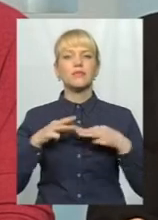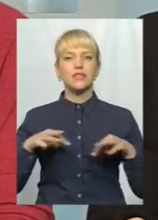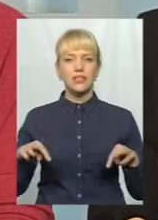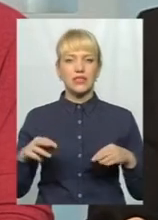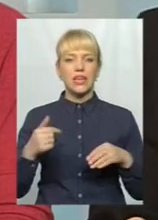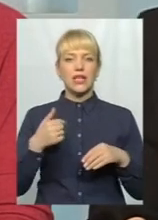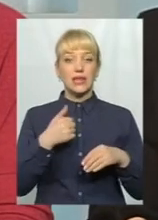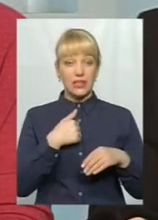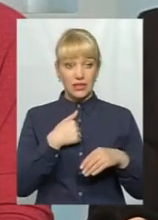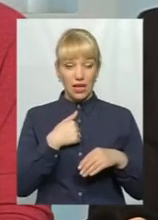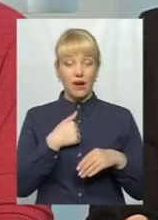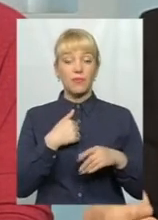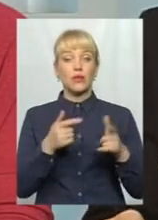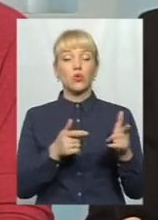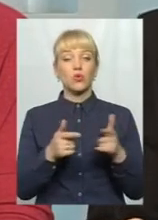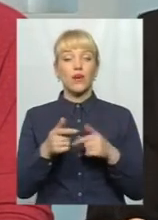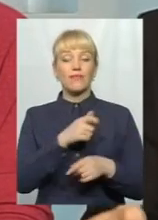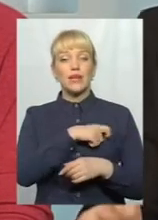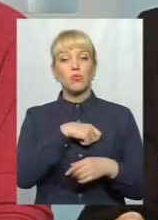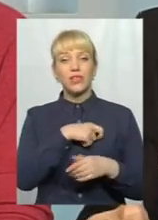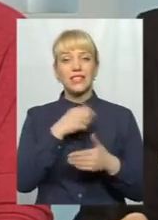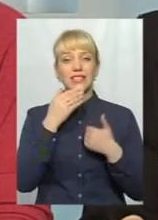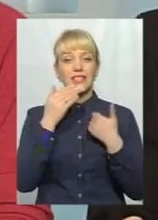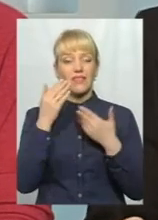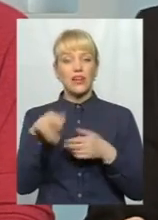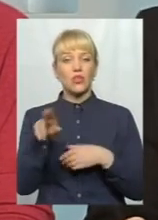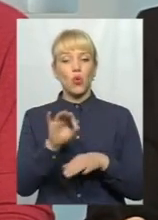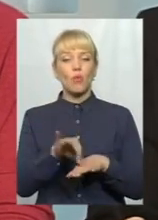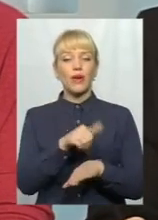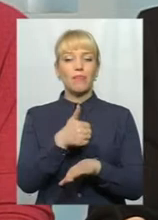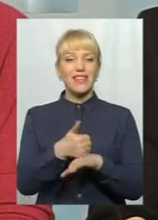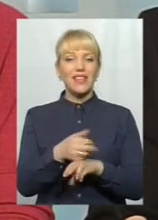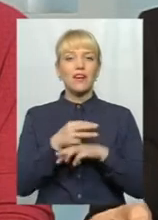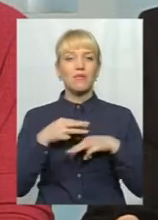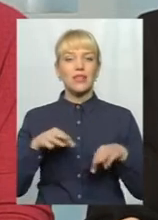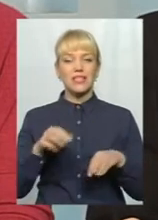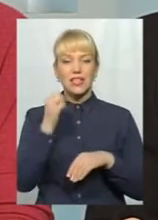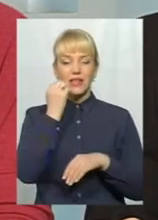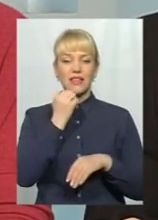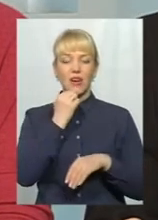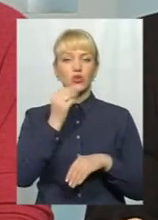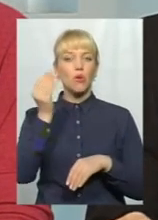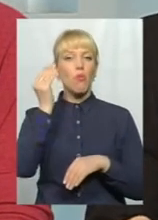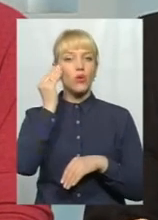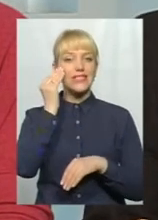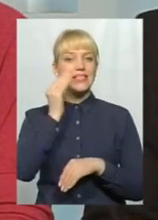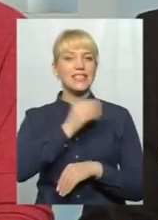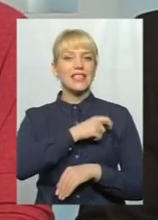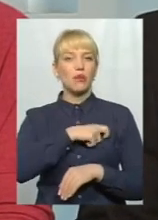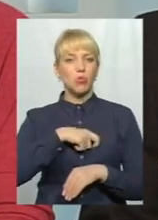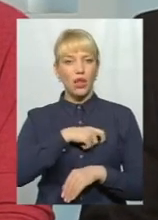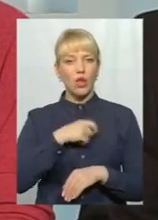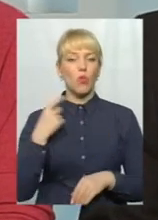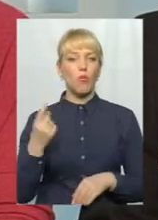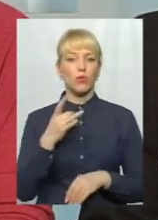депутатське звернення, знову ж таки, до прем'єр-міністра. І дякуючи депутатам обласної ради, позиції депутатів обласної, ми прийняли все-таки